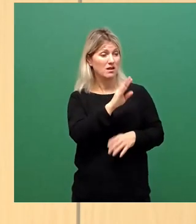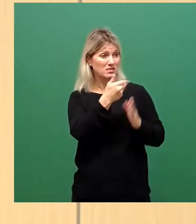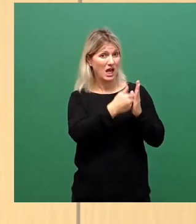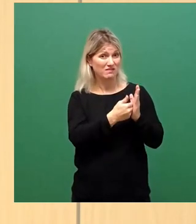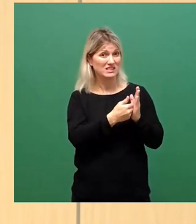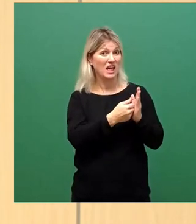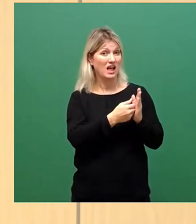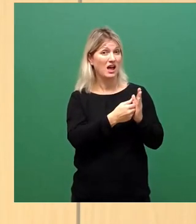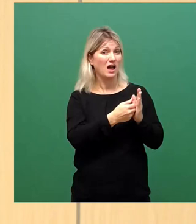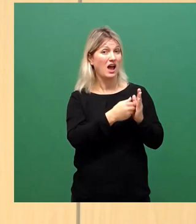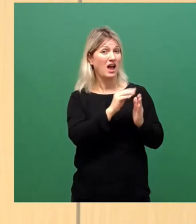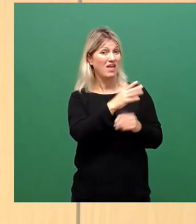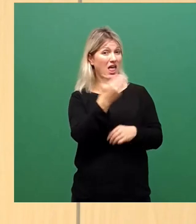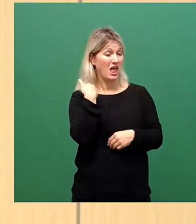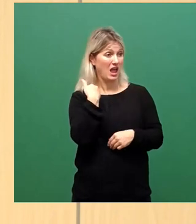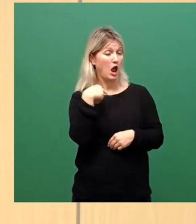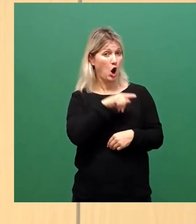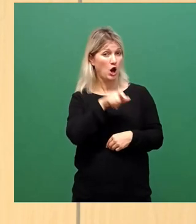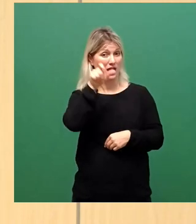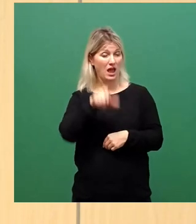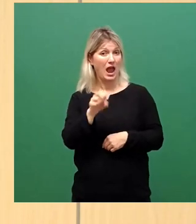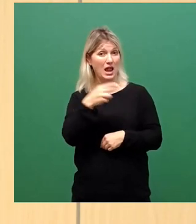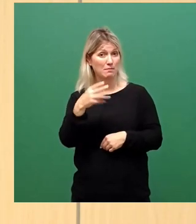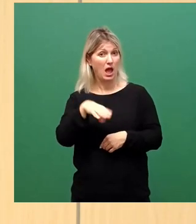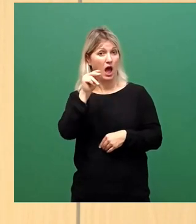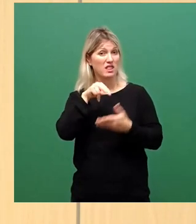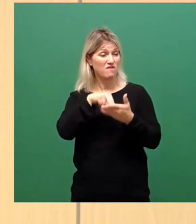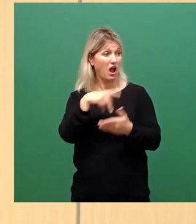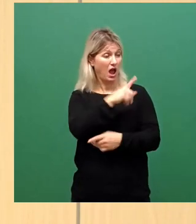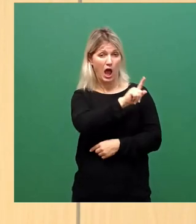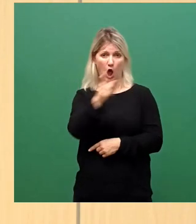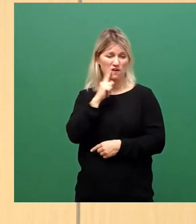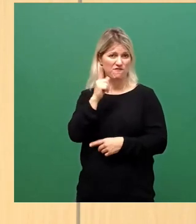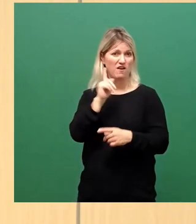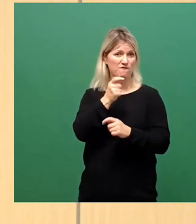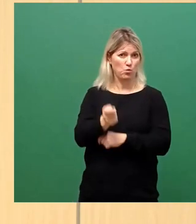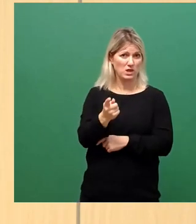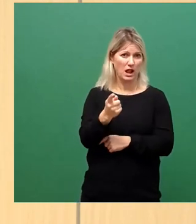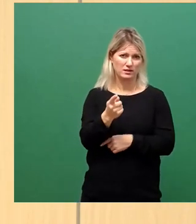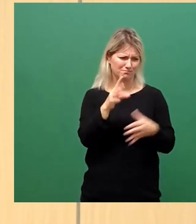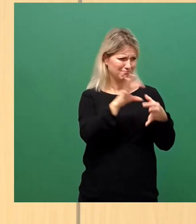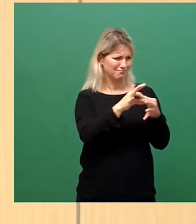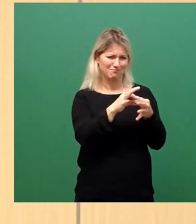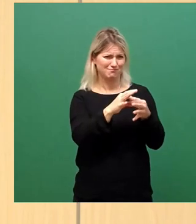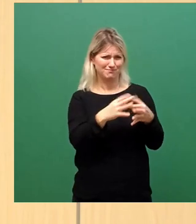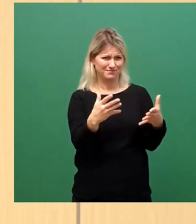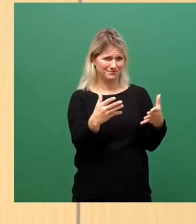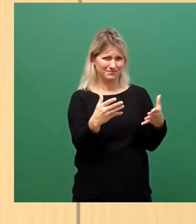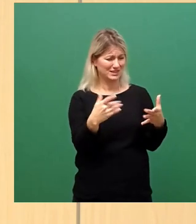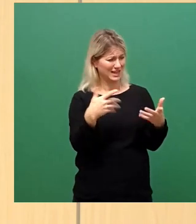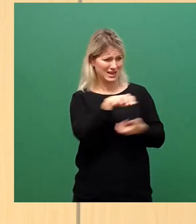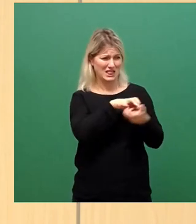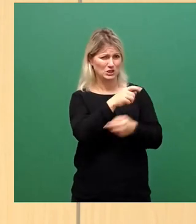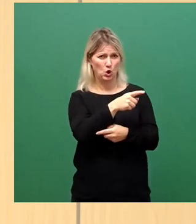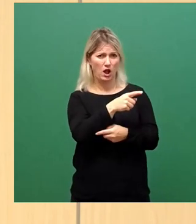heute in seinem Eingangsstatement ausdrücklich verurteilt hat. Das ist eine Katastrophe und ich hoffe, wir müssen uns das nicht